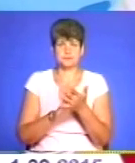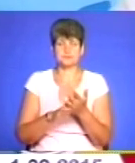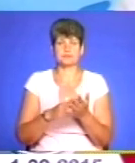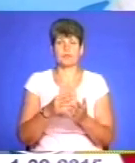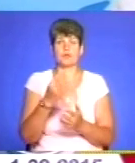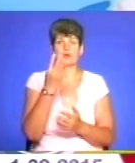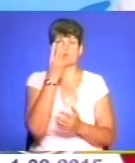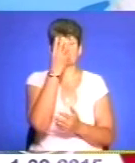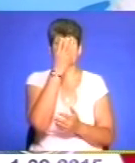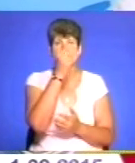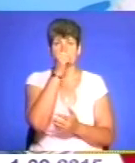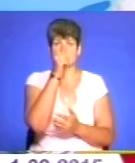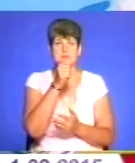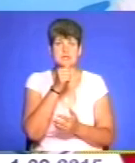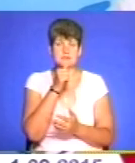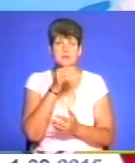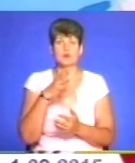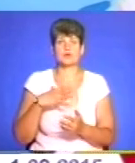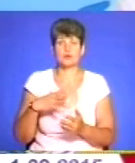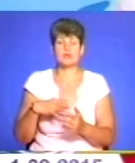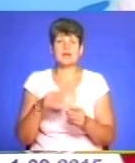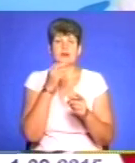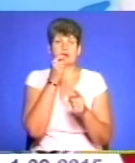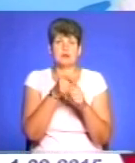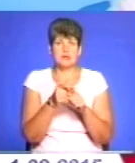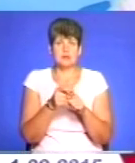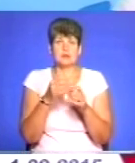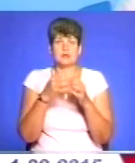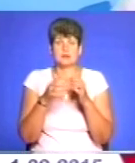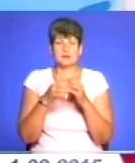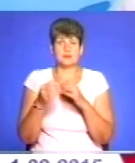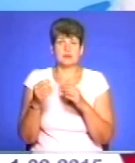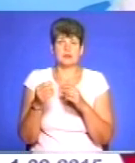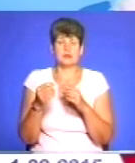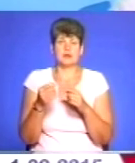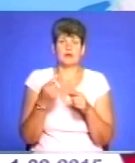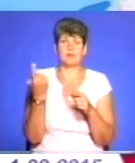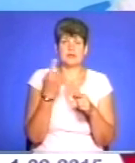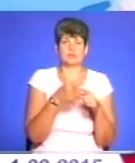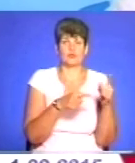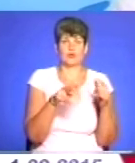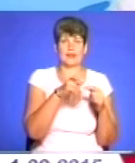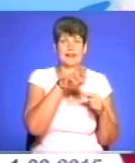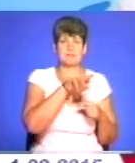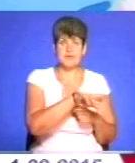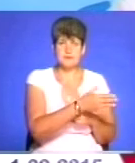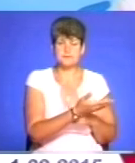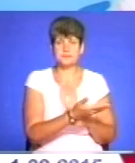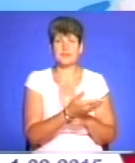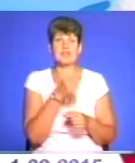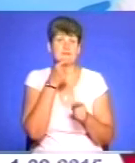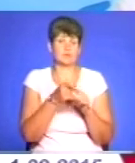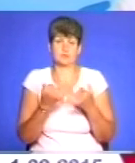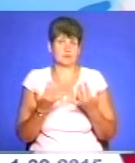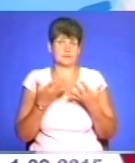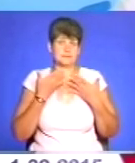місяці. Ми очікували відповіді в середині, в перших числах, в першій половині. Липня відповідь до